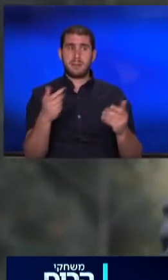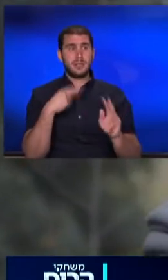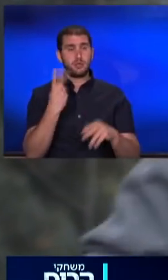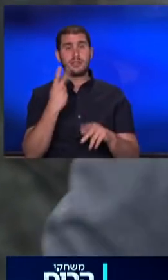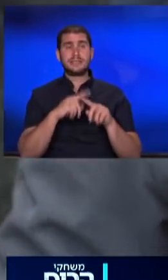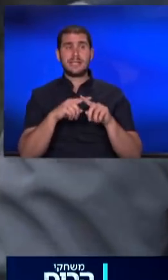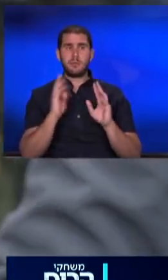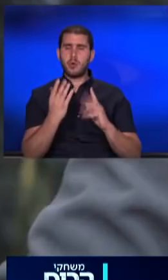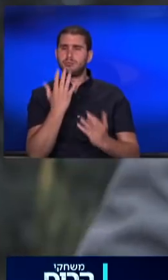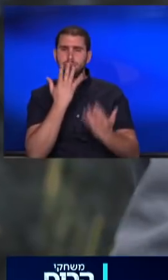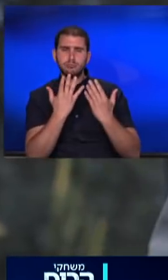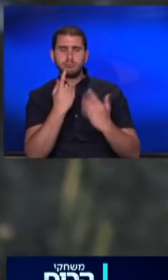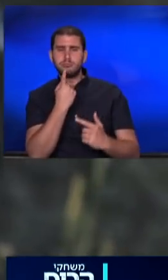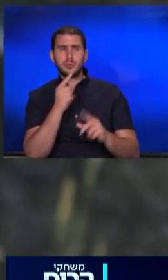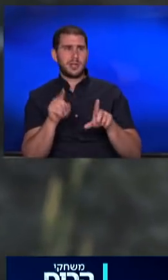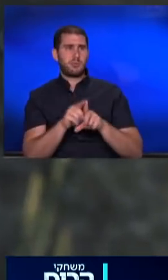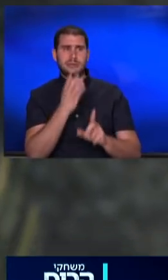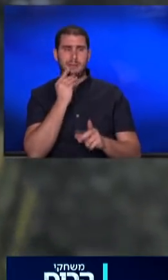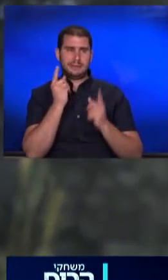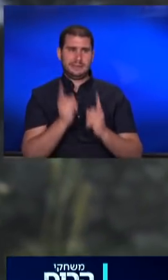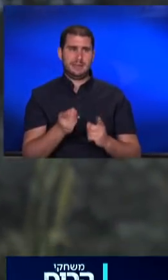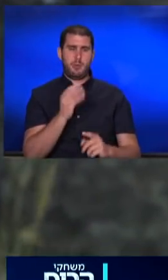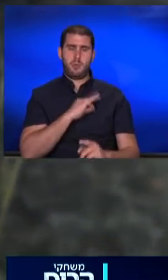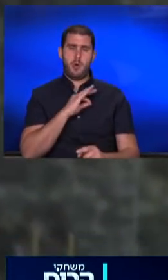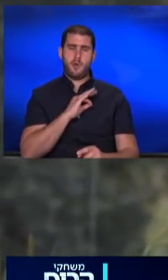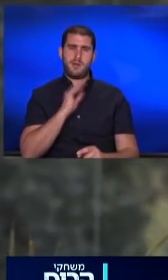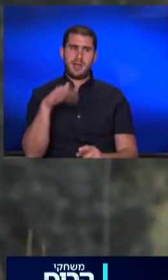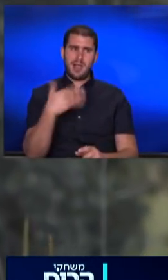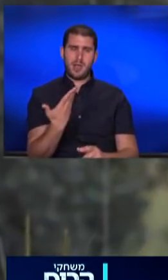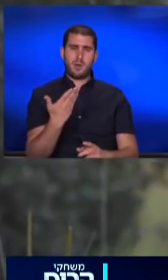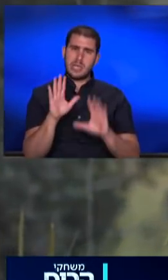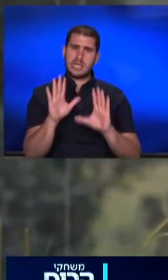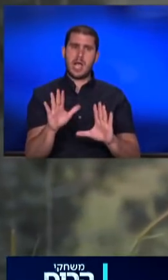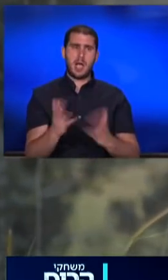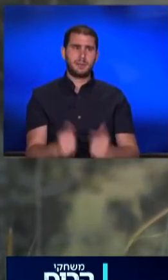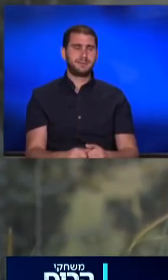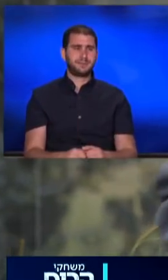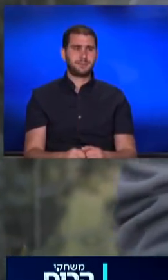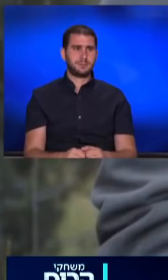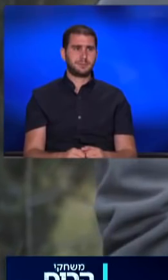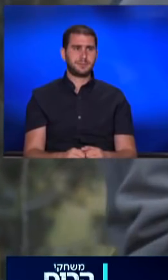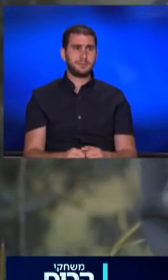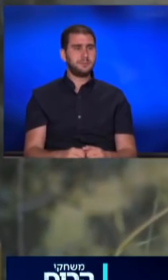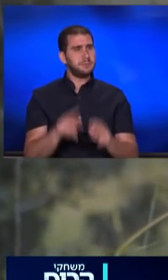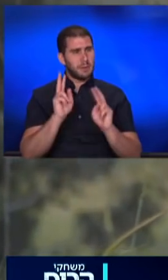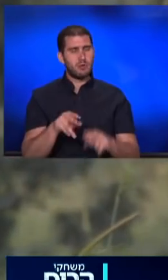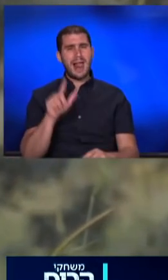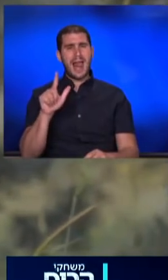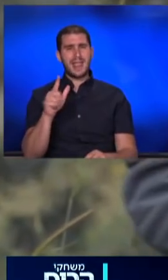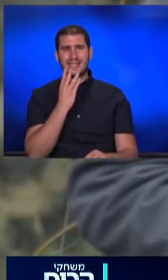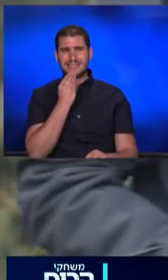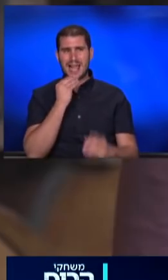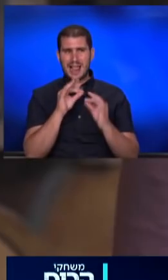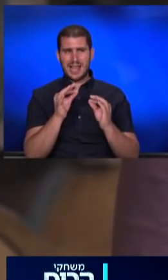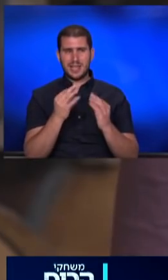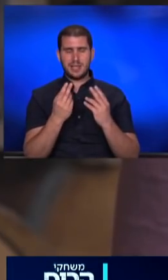מאוד אורומטיים, כמו שישראלים צריכים באופי שלהם להיות, ככה ממש לענה ישראלית, יותר מזאתי לא